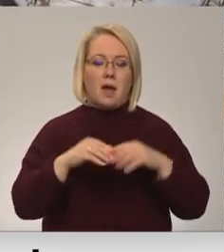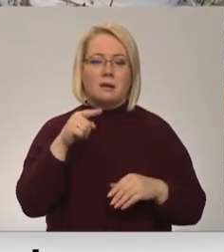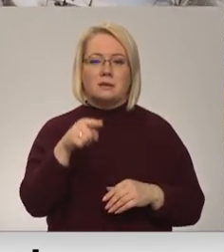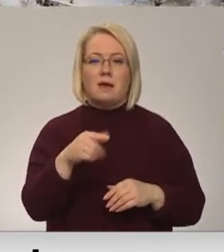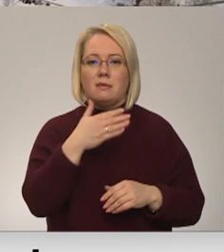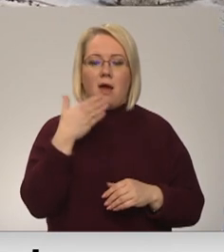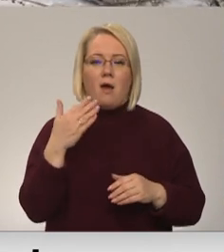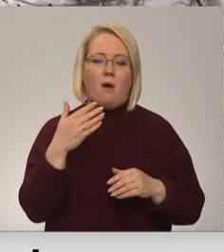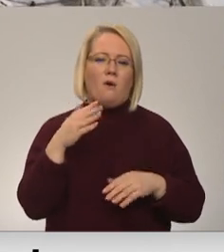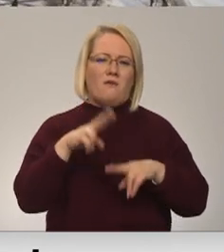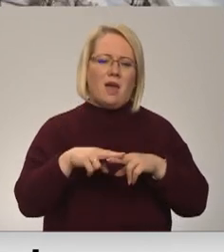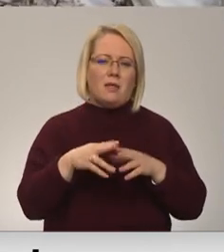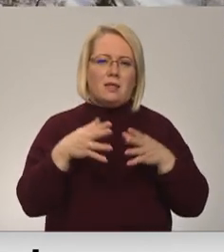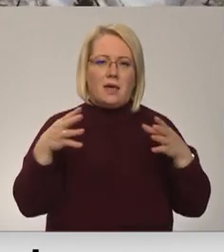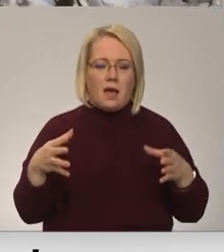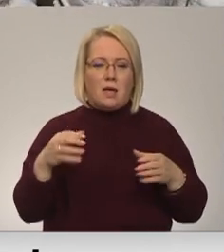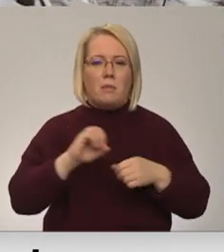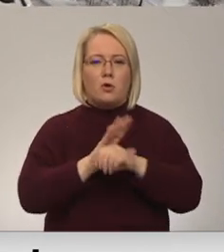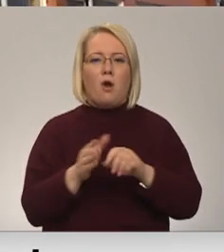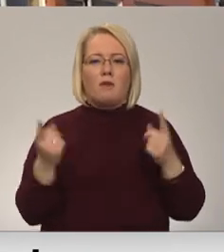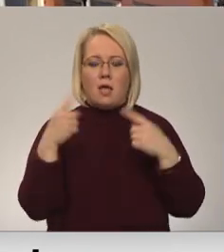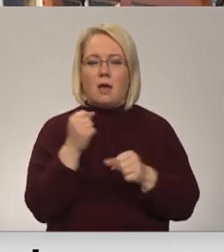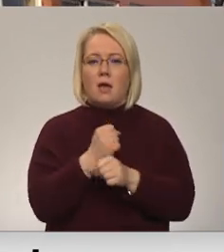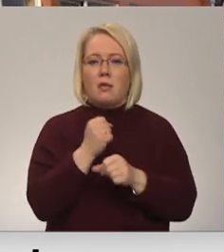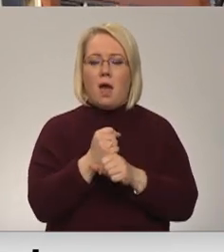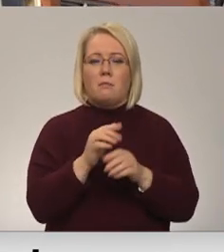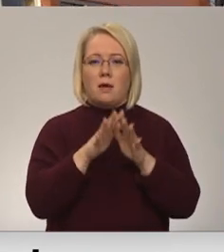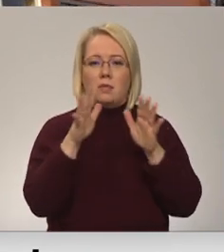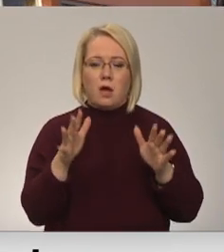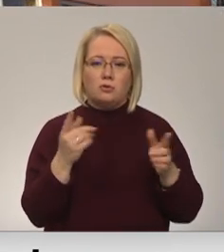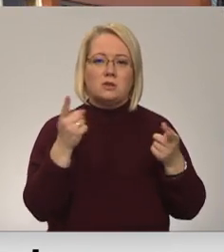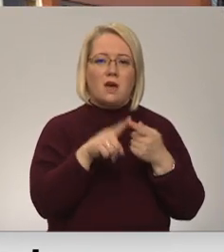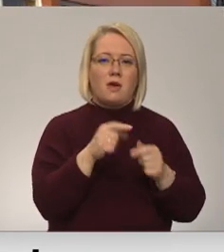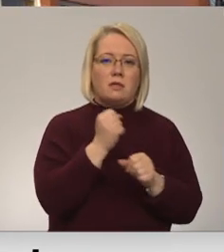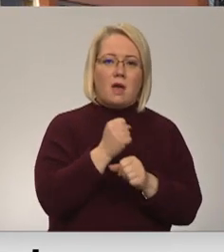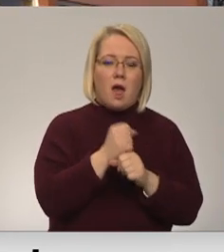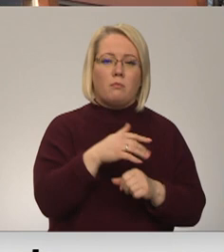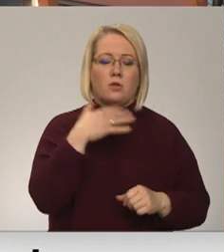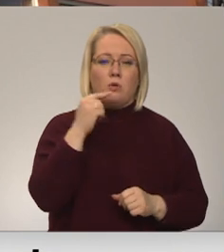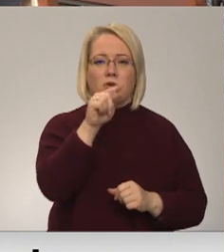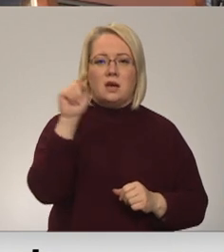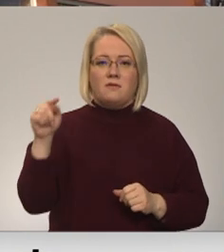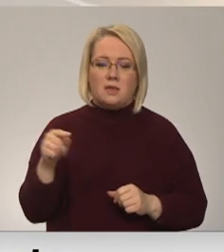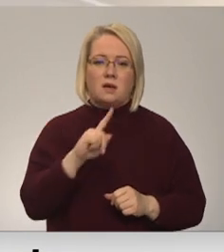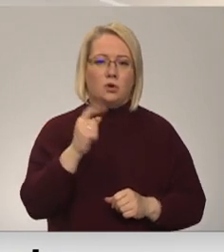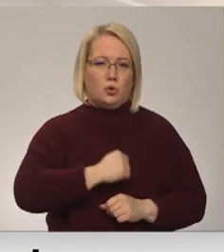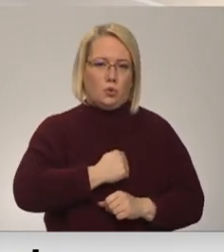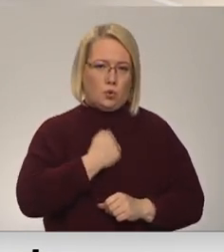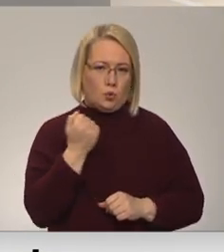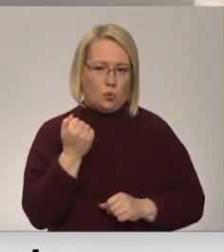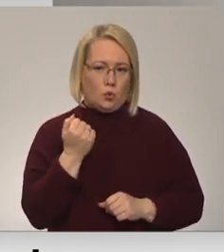liela, pandēmijas apstākļos darāmā tomēr ir daudz, tāpēc savienot darbu vairākās vietās kļuvis pārā grūti.